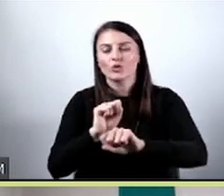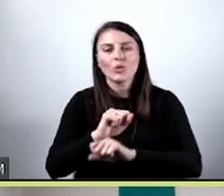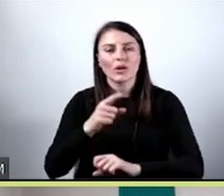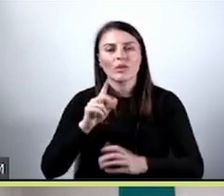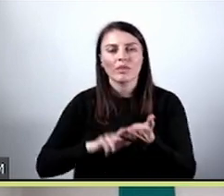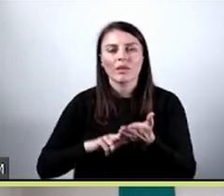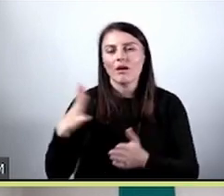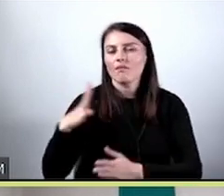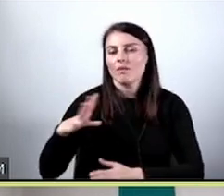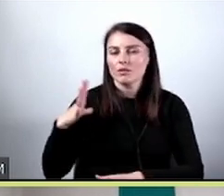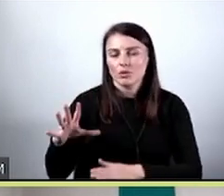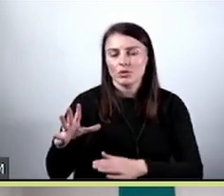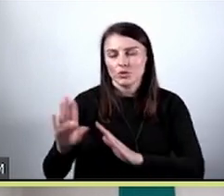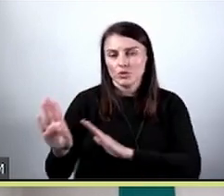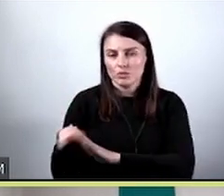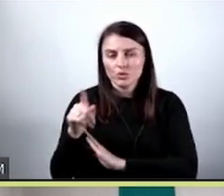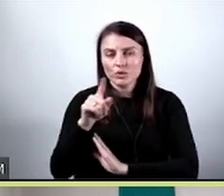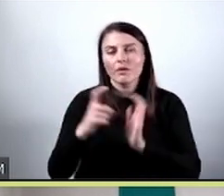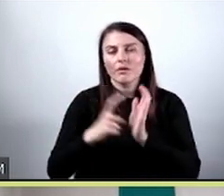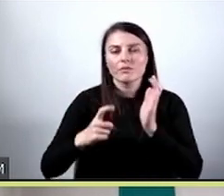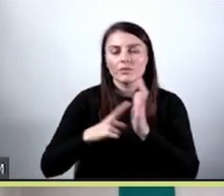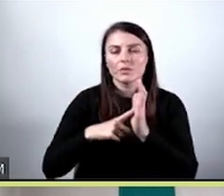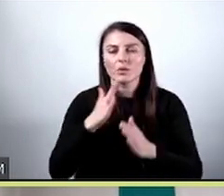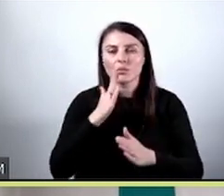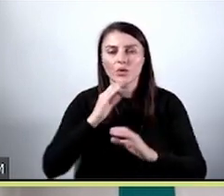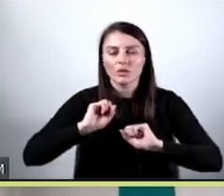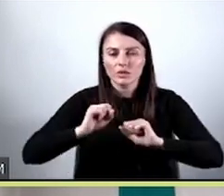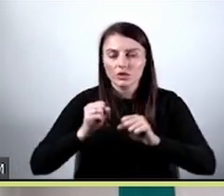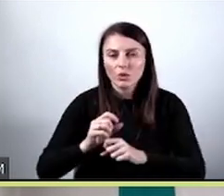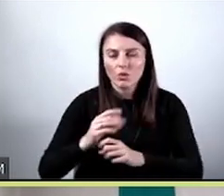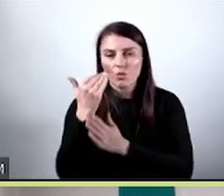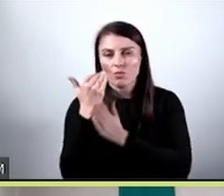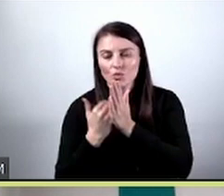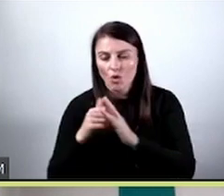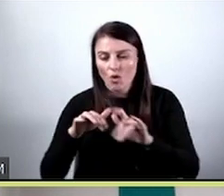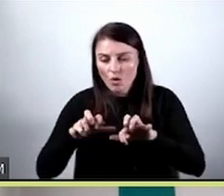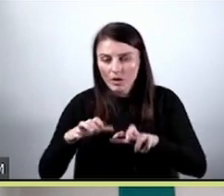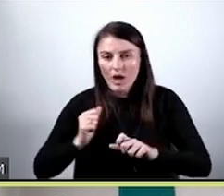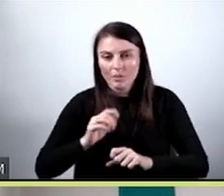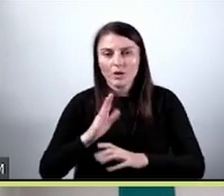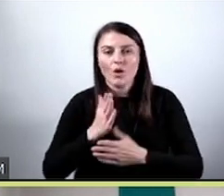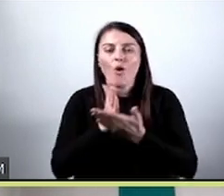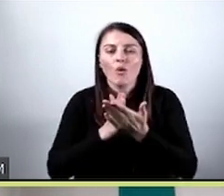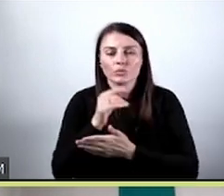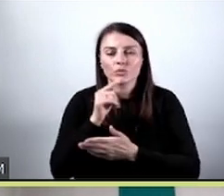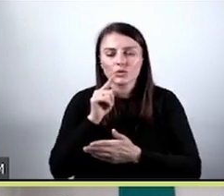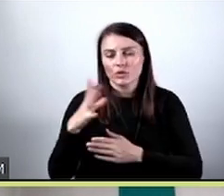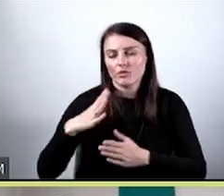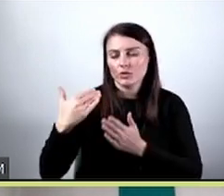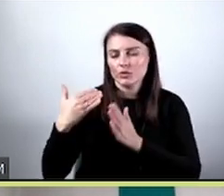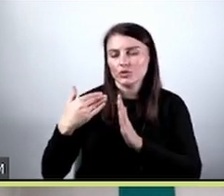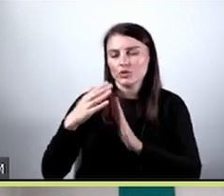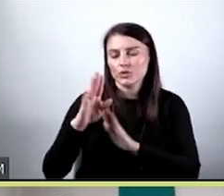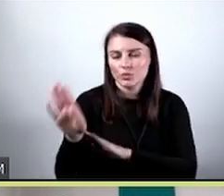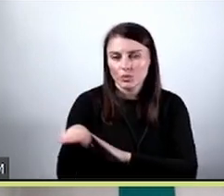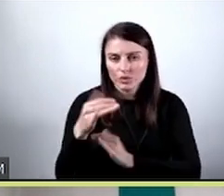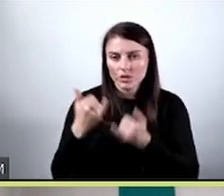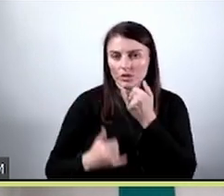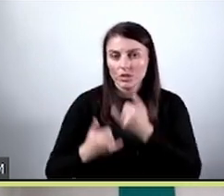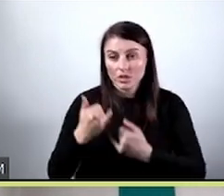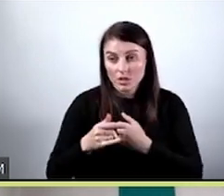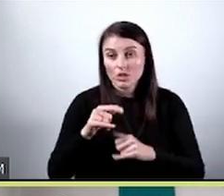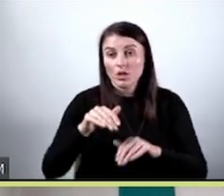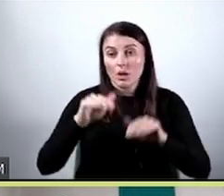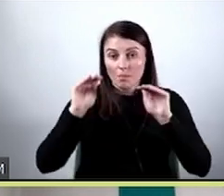i wymagają pewnego działania ze strony programistów, żeby takie wartości obsłużyć. Więc jeżeli interfejs dopuszcza